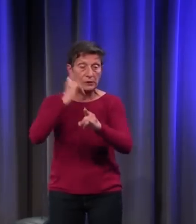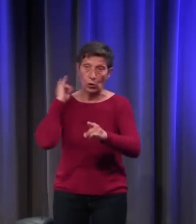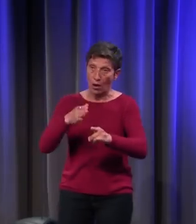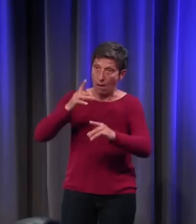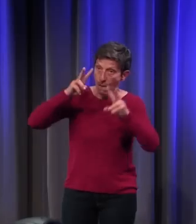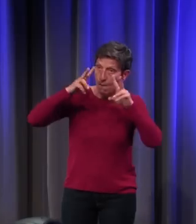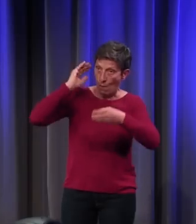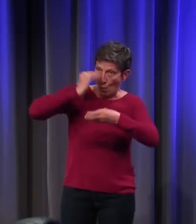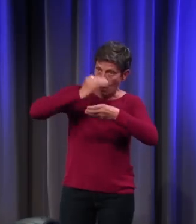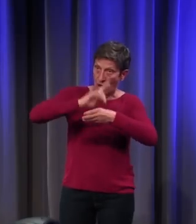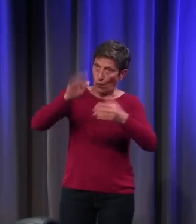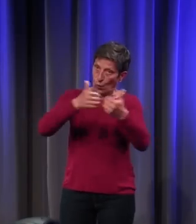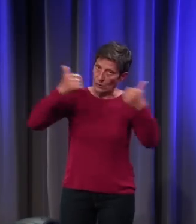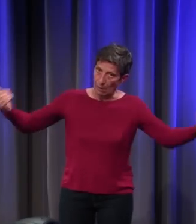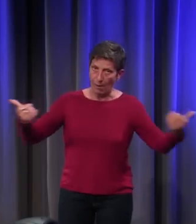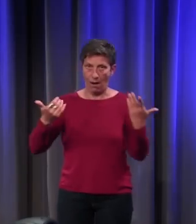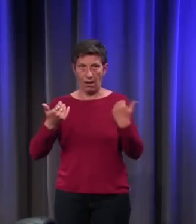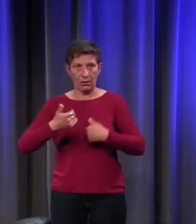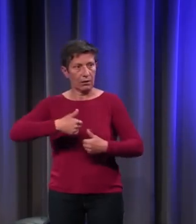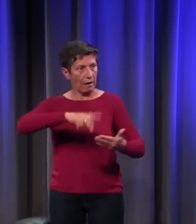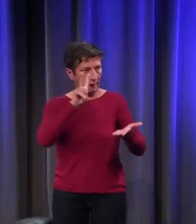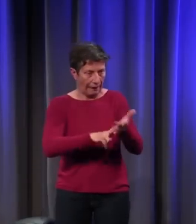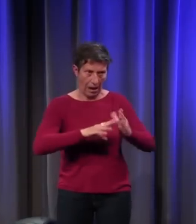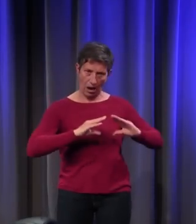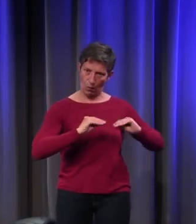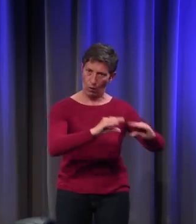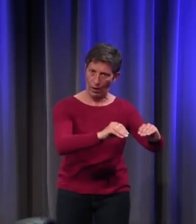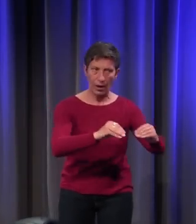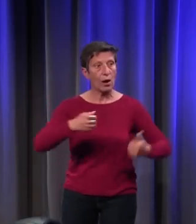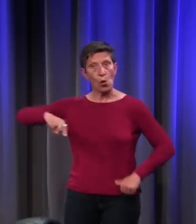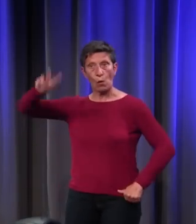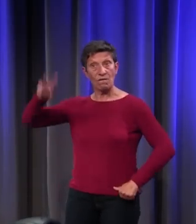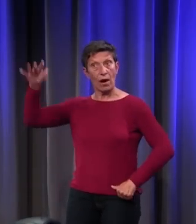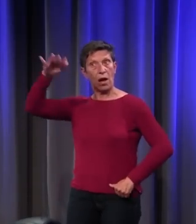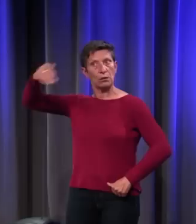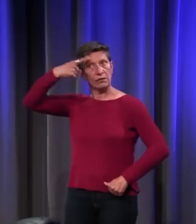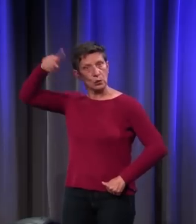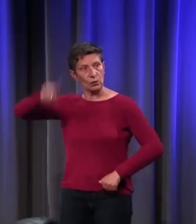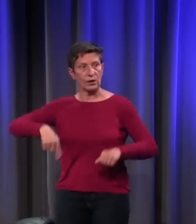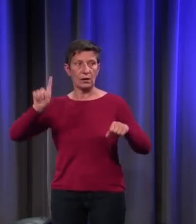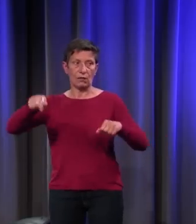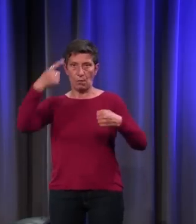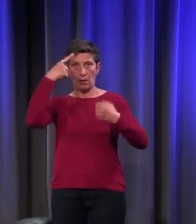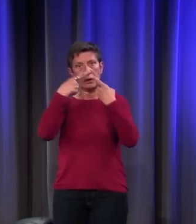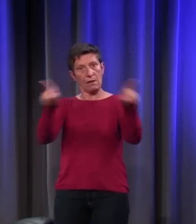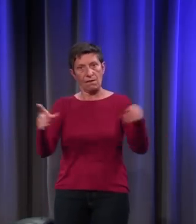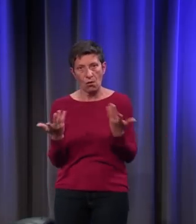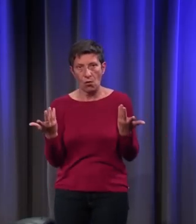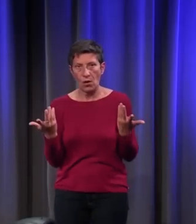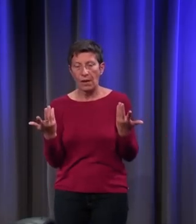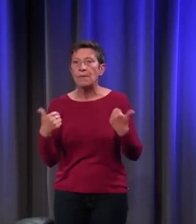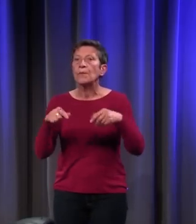mettre une distinction entre le réel et le vrai et accepter l'idée que